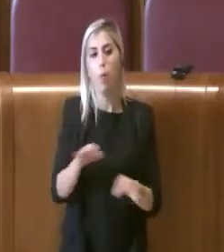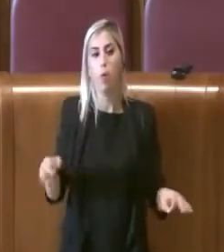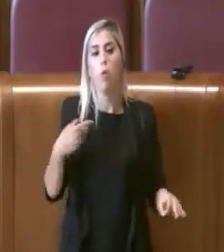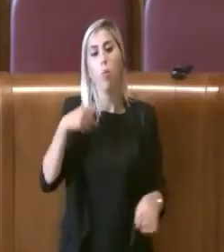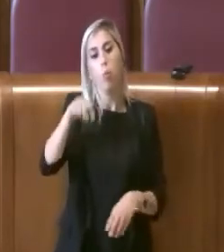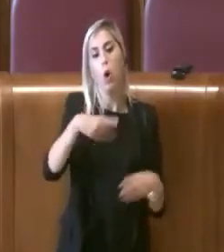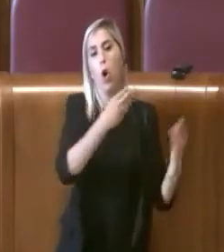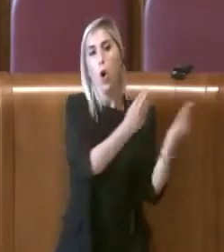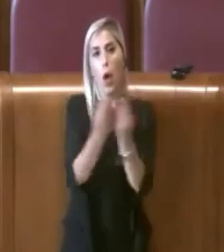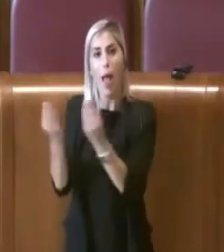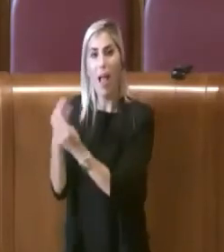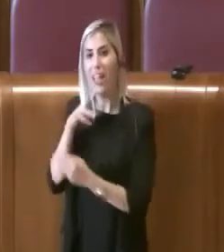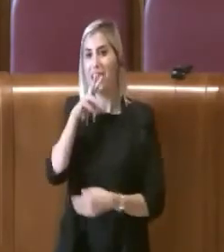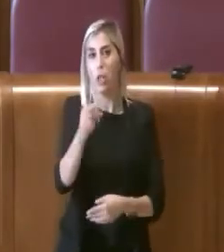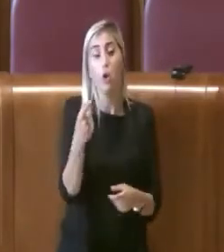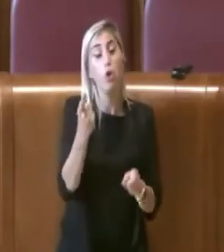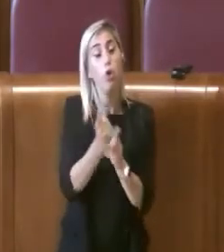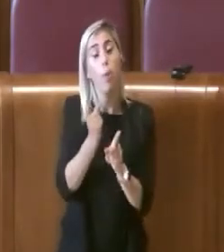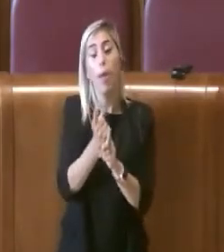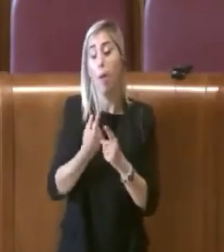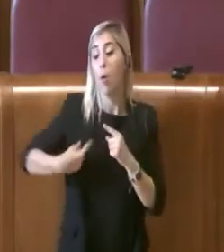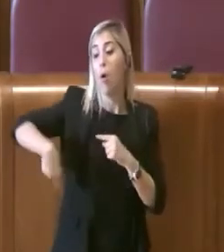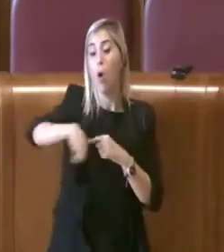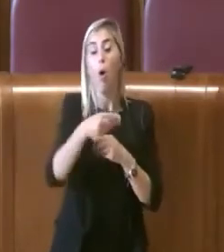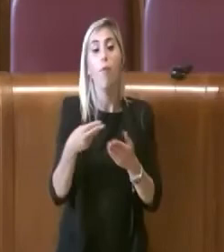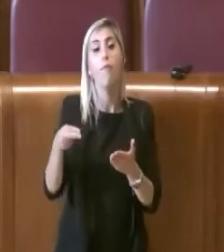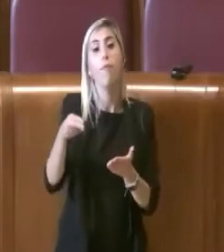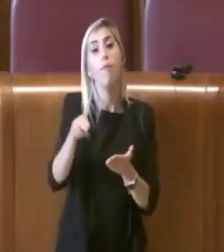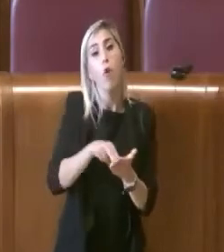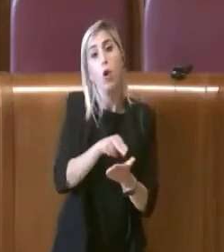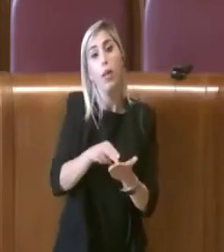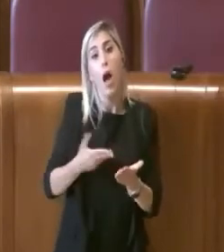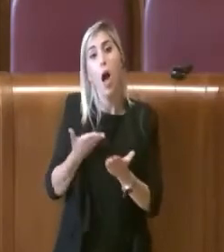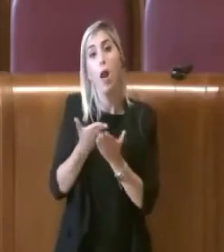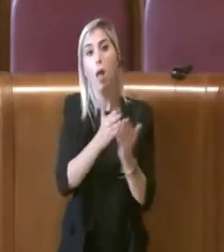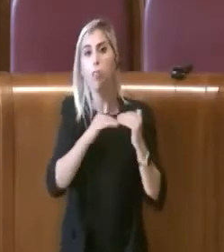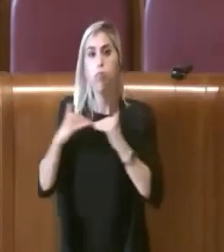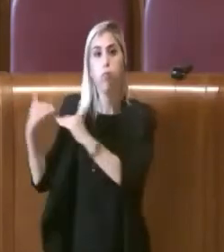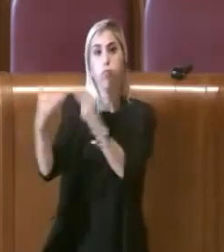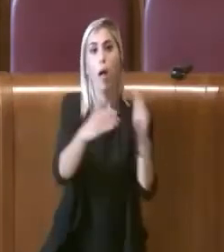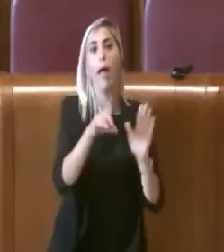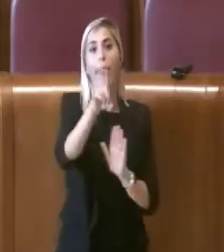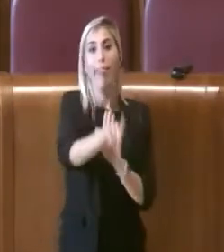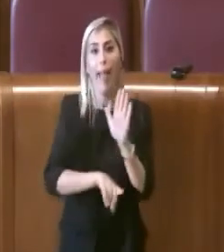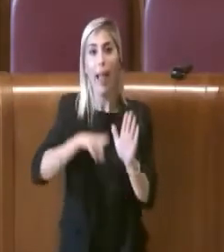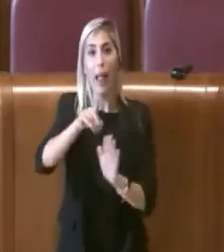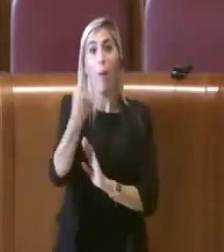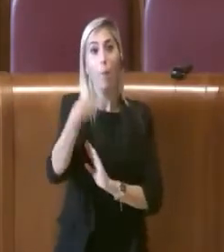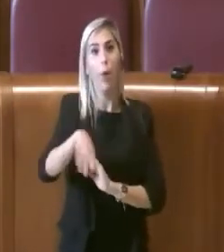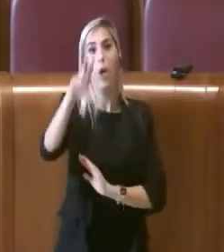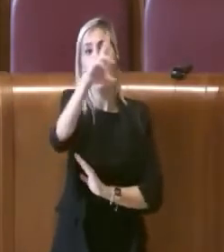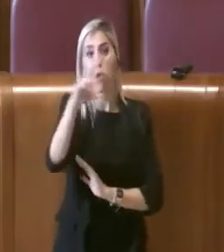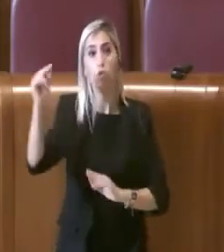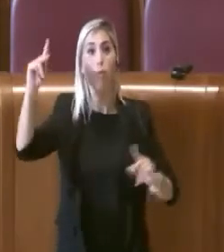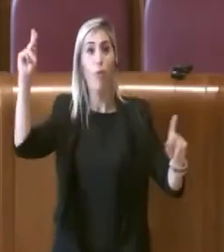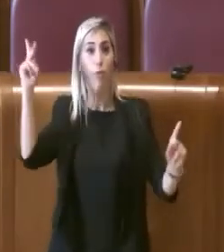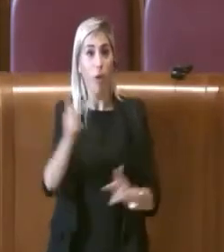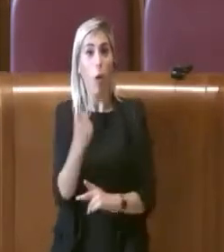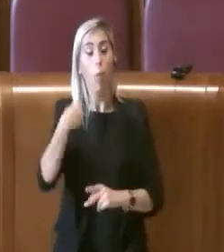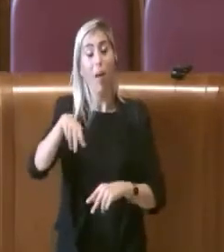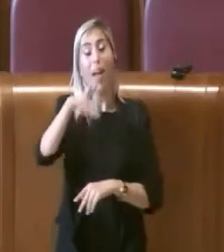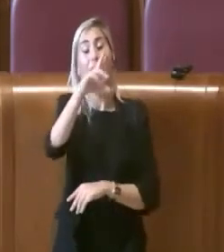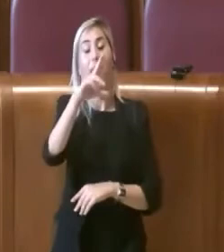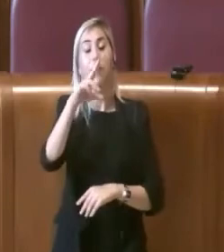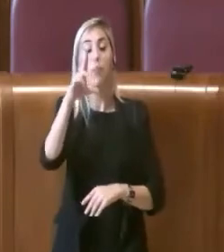colleghi, andiamo a votare all'unanimità queste delibere per un riconoscimento di questa città